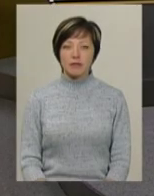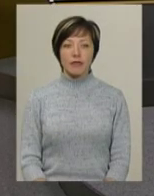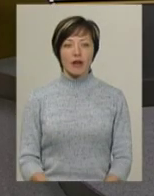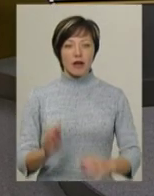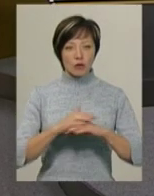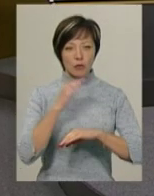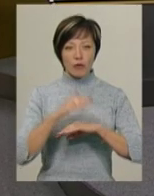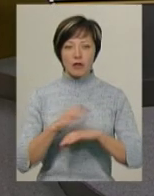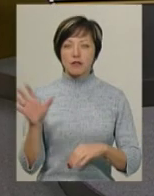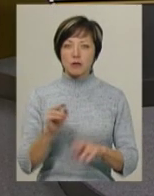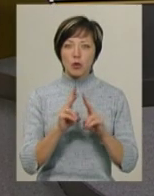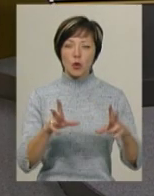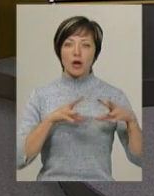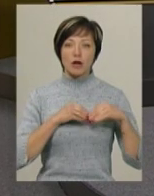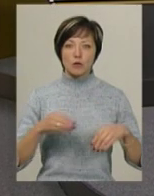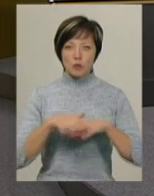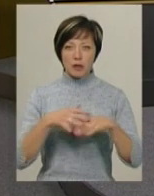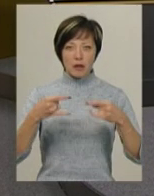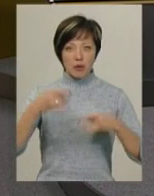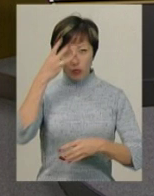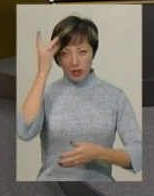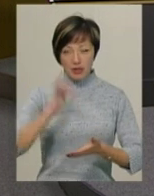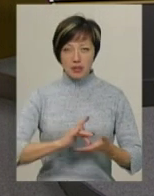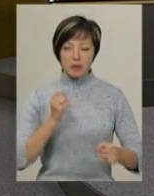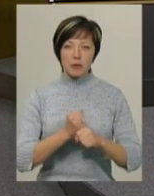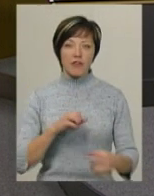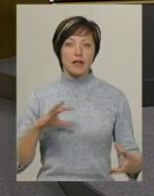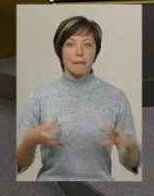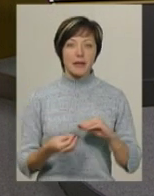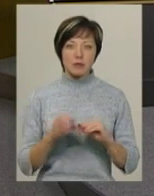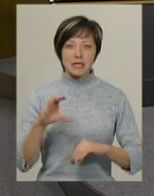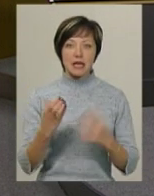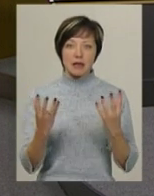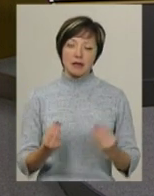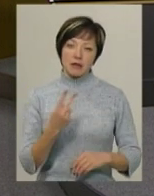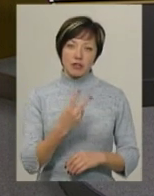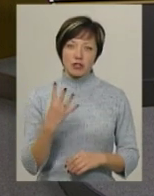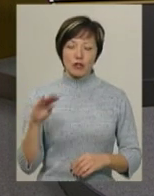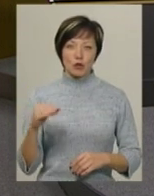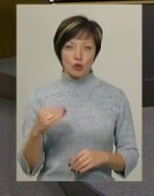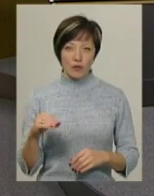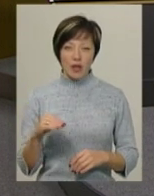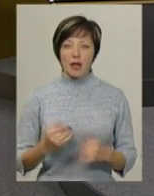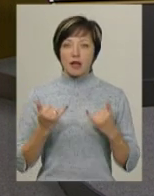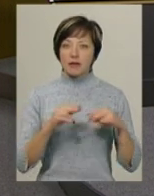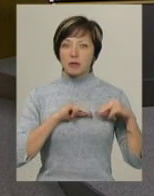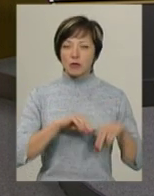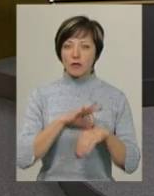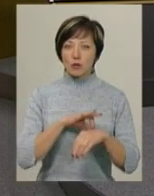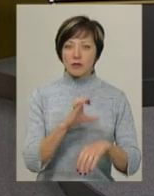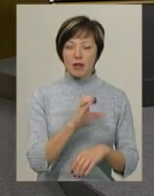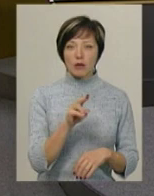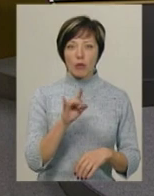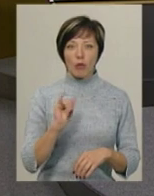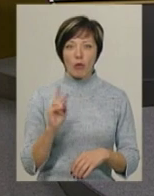Доброго вечора всім, хто разом із Суспільним телебаченням «Поділяцентр» підбиватиме підсумки середи 24 жовтня. Для вас працюють ведуча